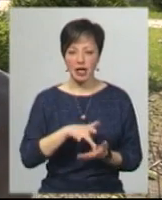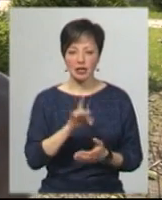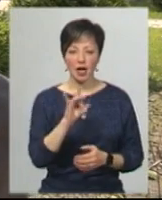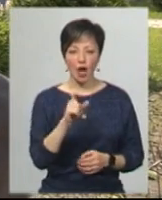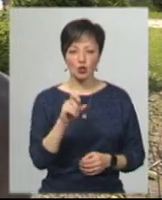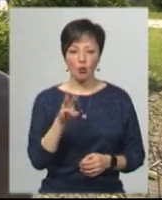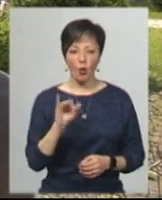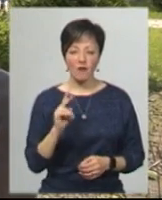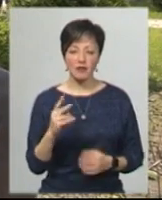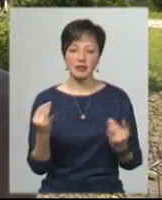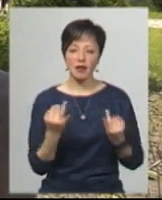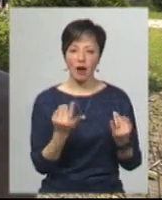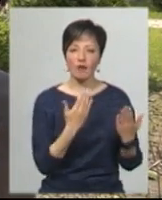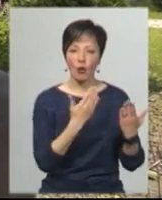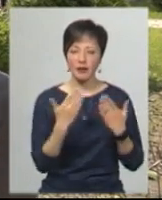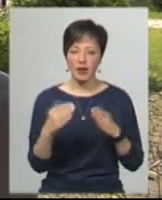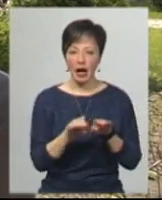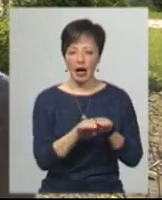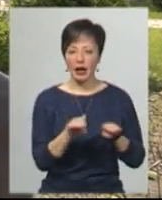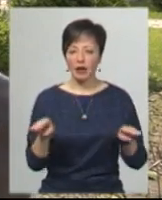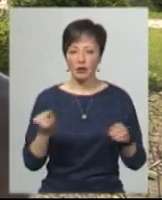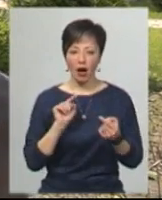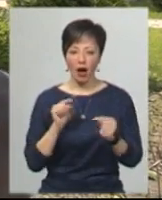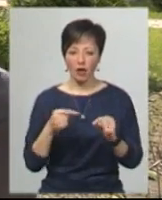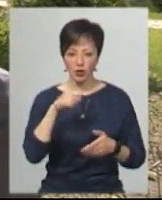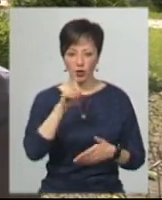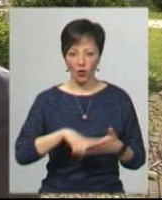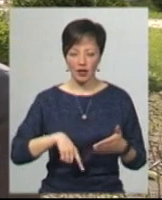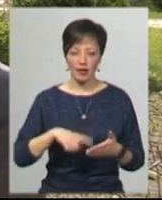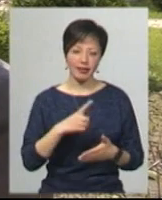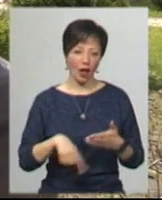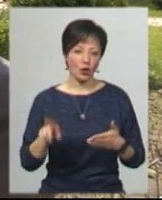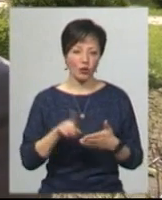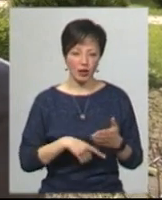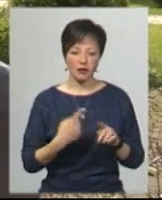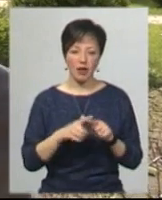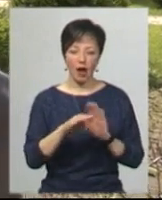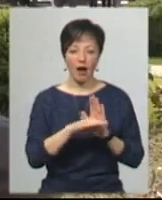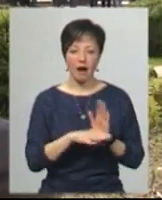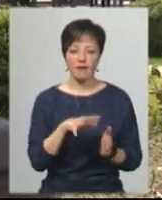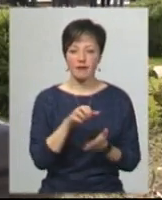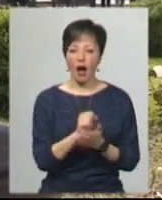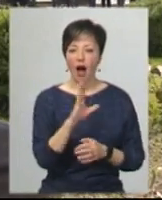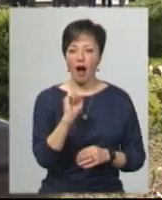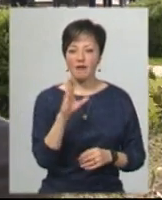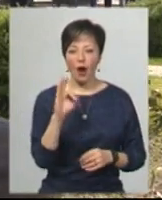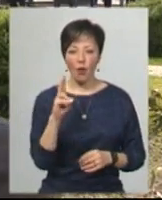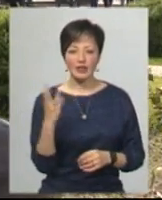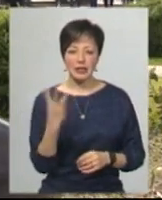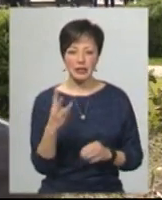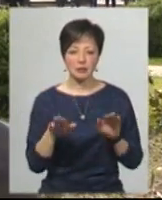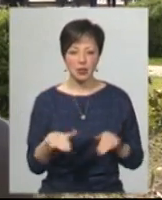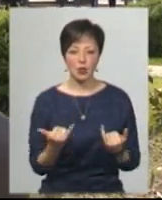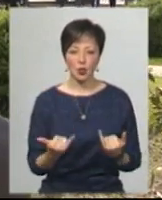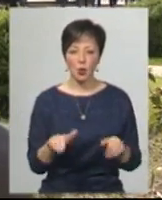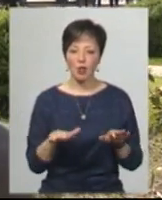цікаве опитування відносно рейтингу антидовіри, тобто рейтингу недовіри. І в даному рейтингу Аваков зайняв третє місце. От сьогоднішні акції,